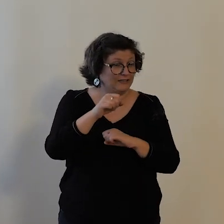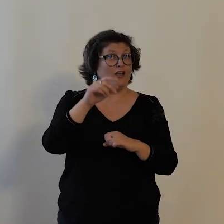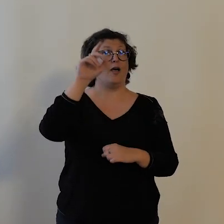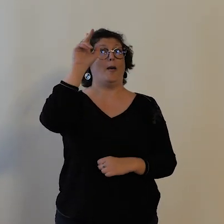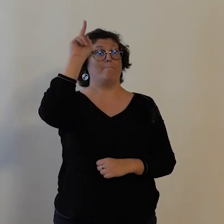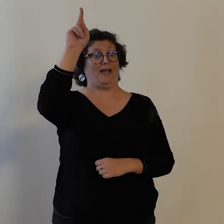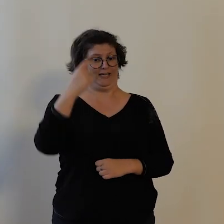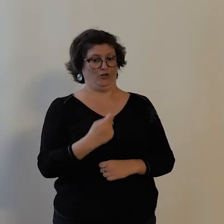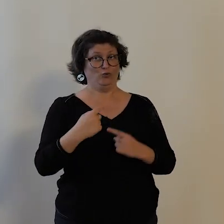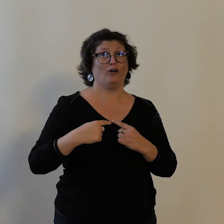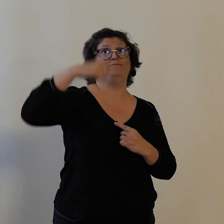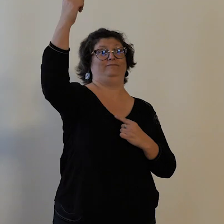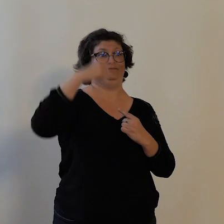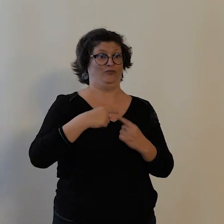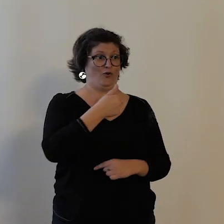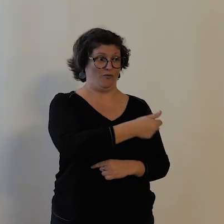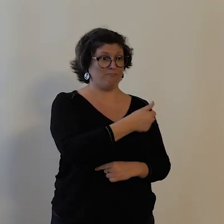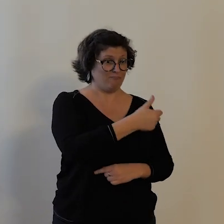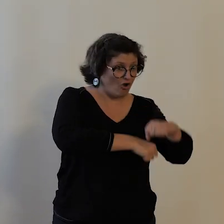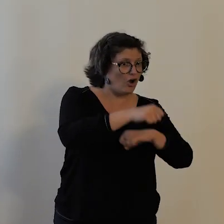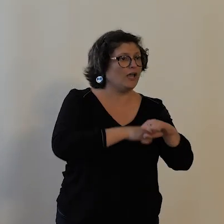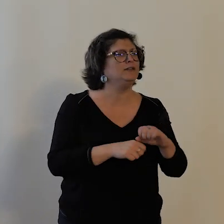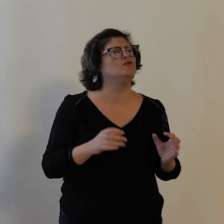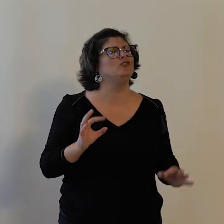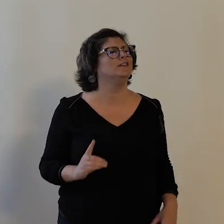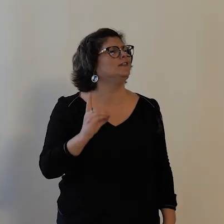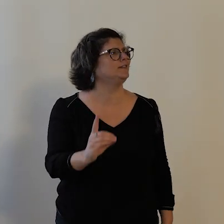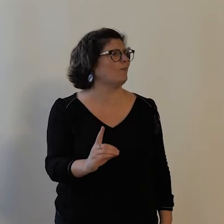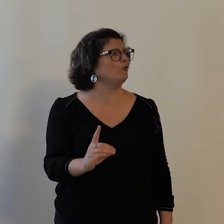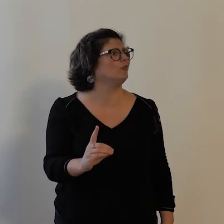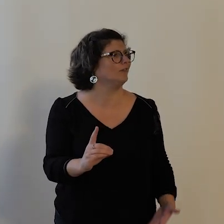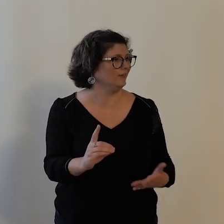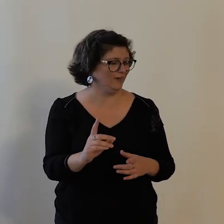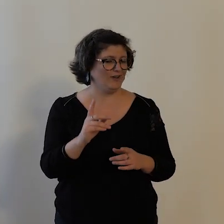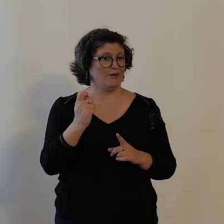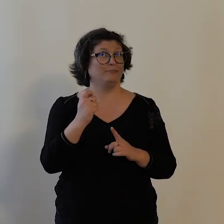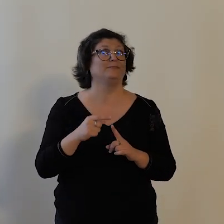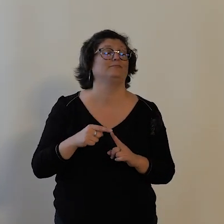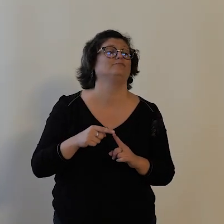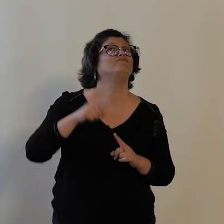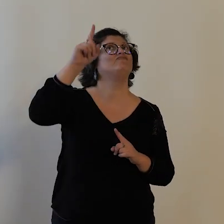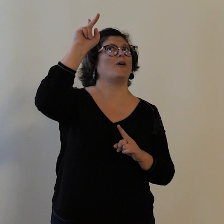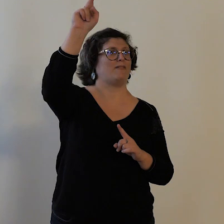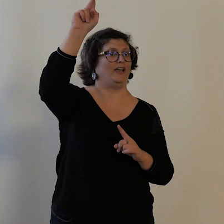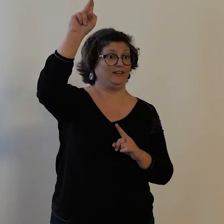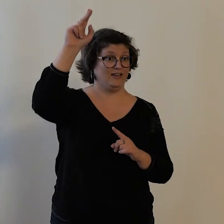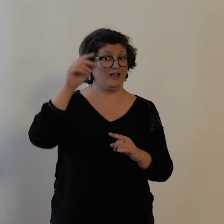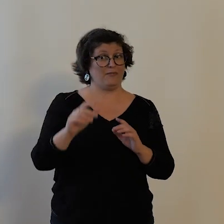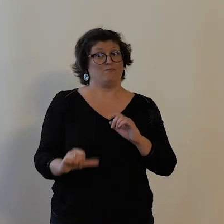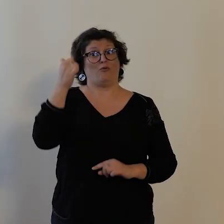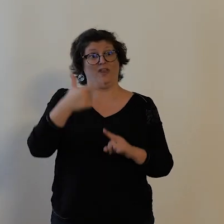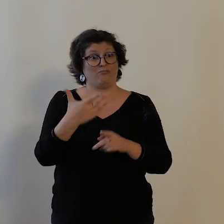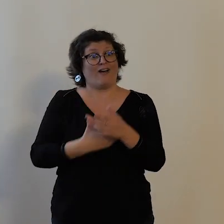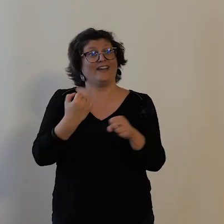cycliste Paris-Tours qui va se dérouler dimanche a été créée par le Vélos Club de Tours et il y aura une